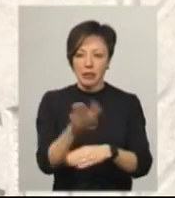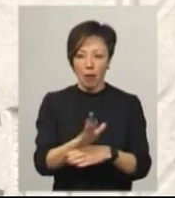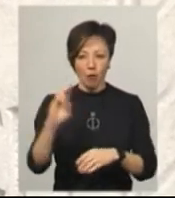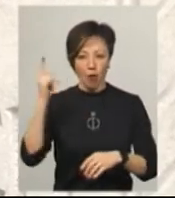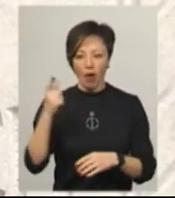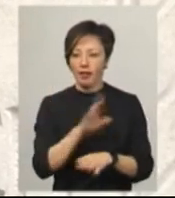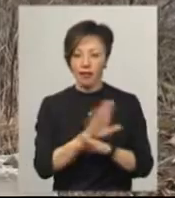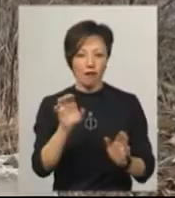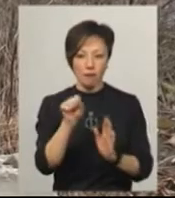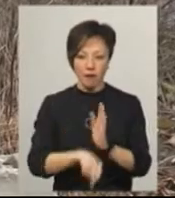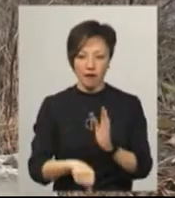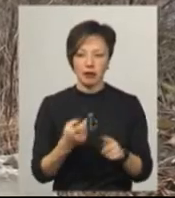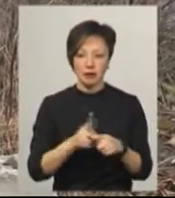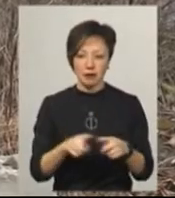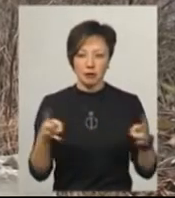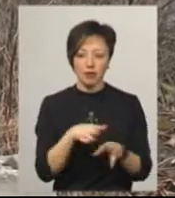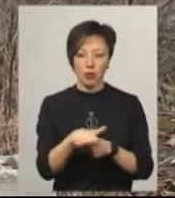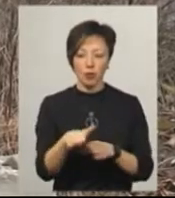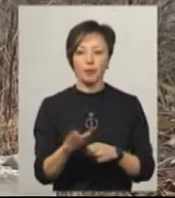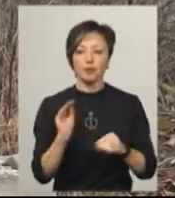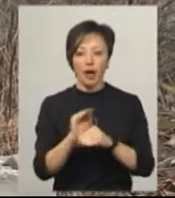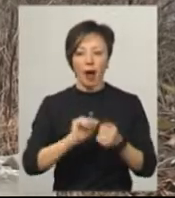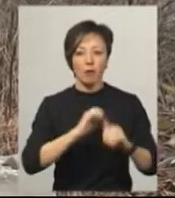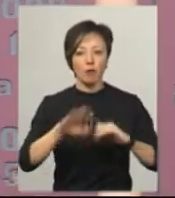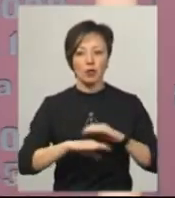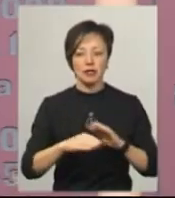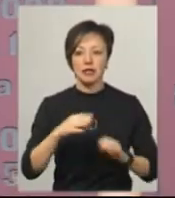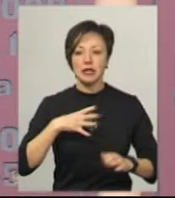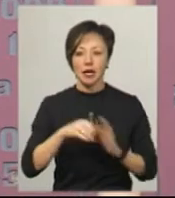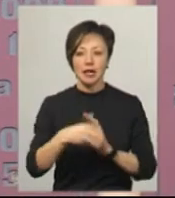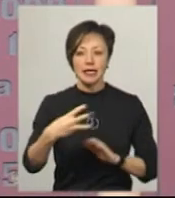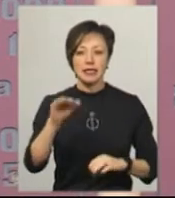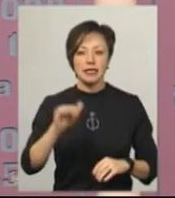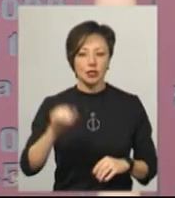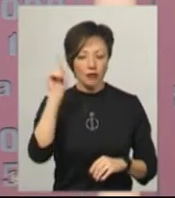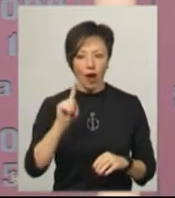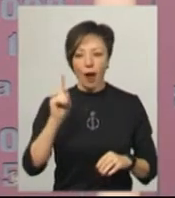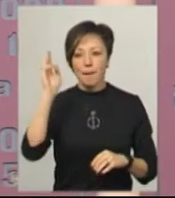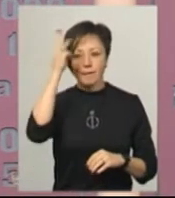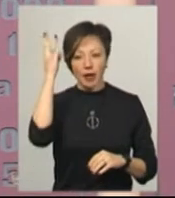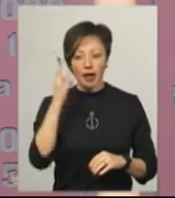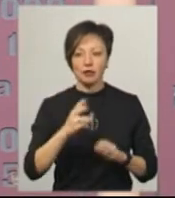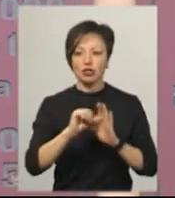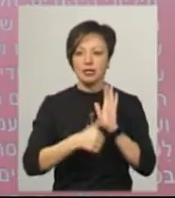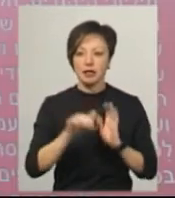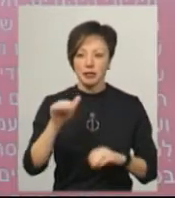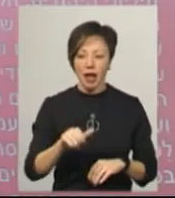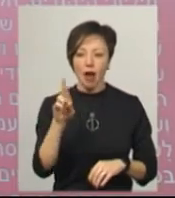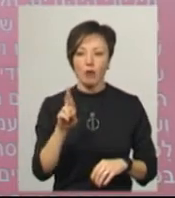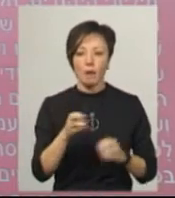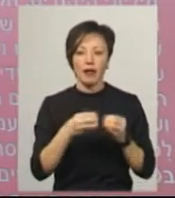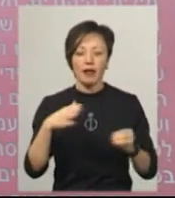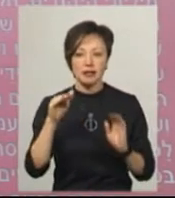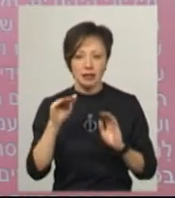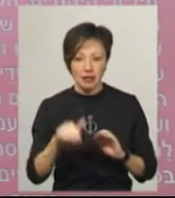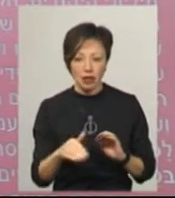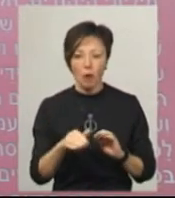виконувати. Семен Мільман додає, з Кам'янця-Подільського загинуло 30 тисяч євреїв, Проскурова – 16 тисяч, Єрмолинець – 15 тисяч, Полоного –